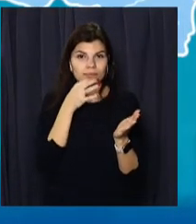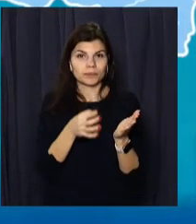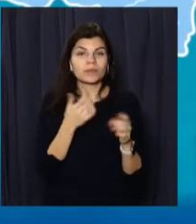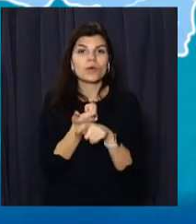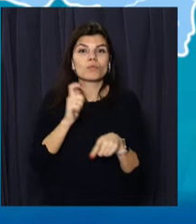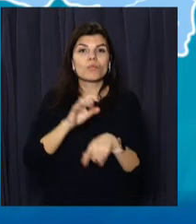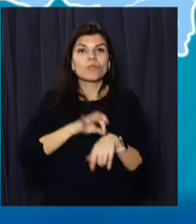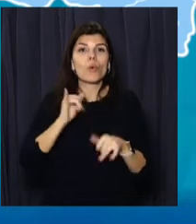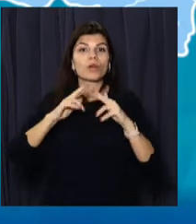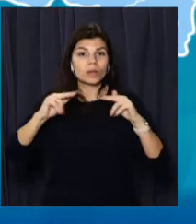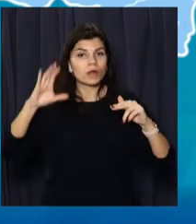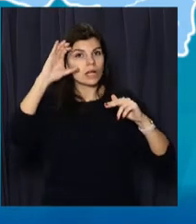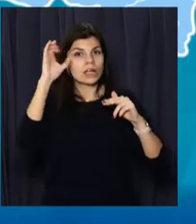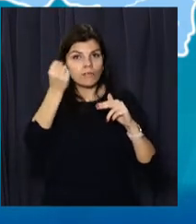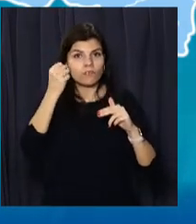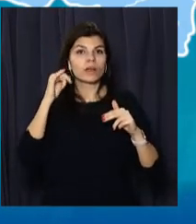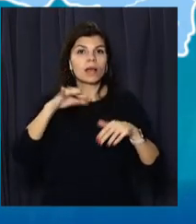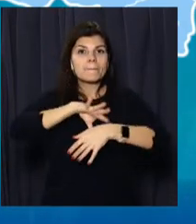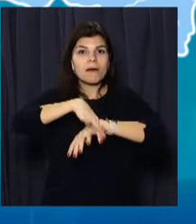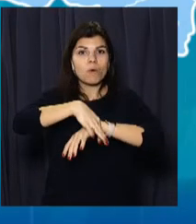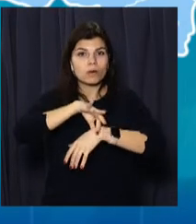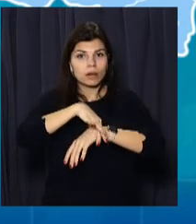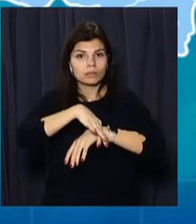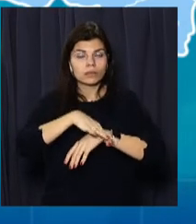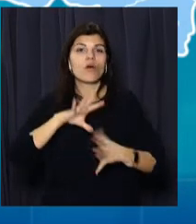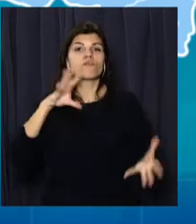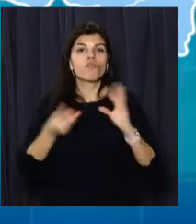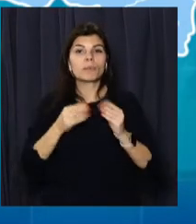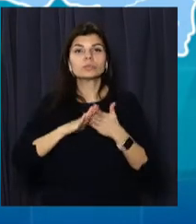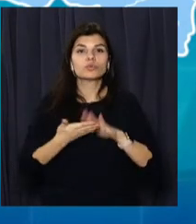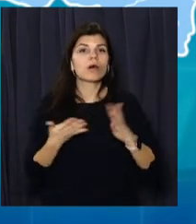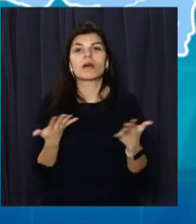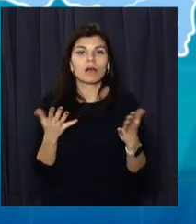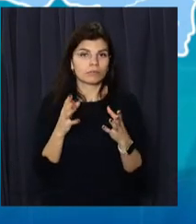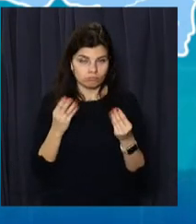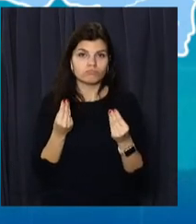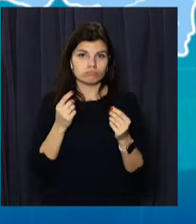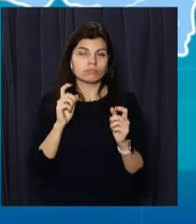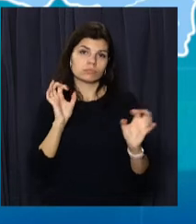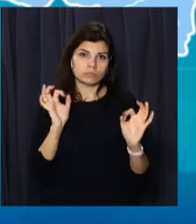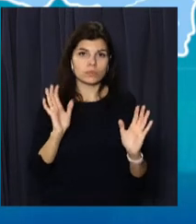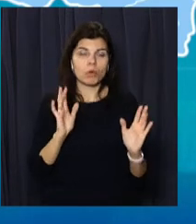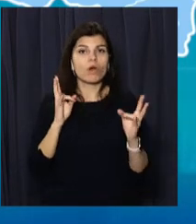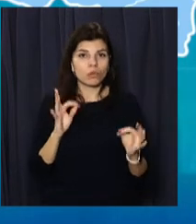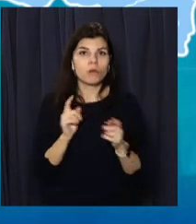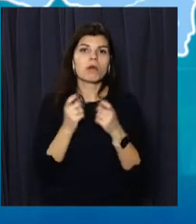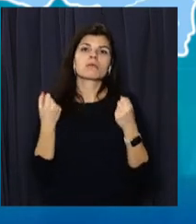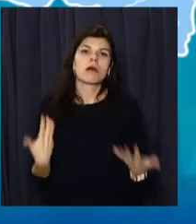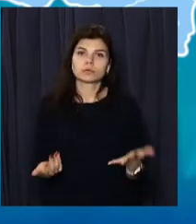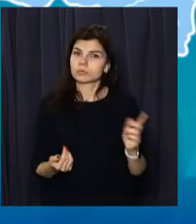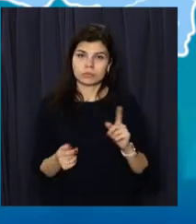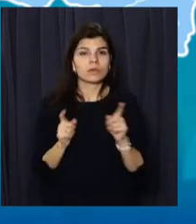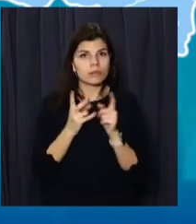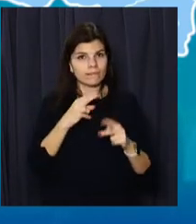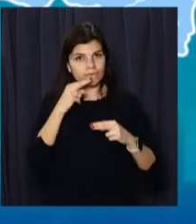Найбільше недужих у Дніпрі, Кривому Розі і Павлограді. Загалом ситуація в регіоні стабільна. Однак це не привід розслаблятися. На